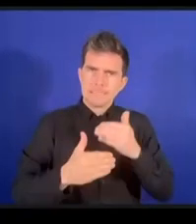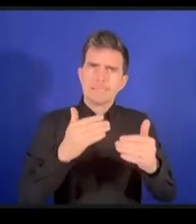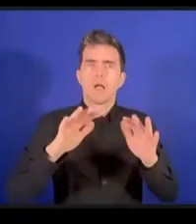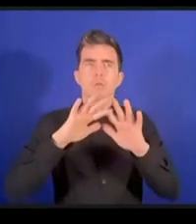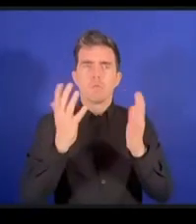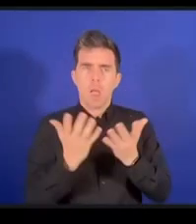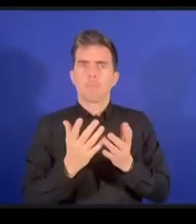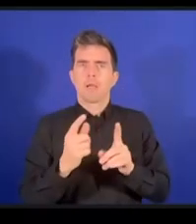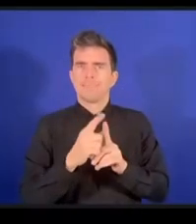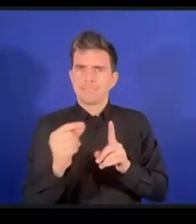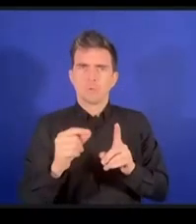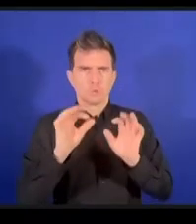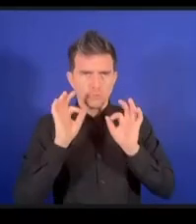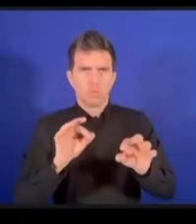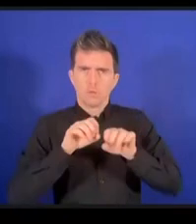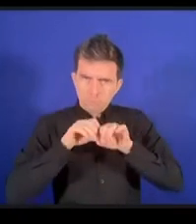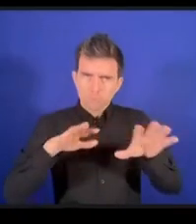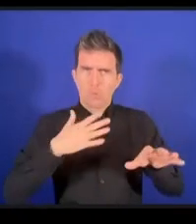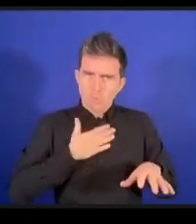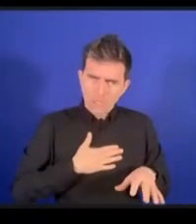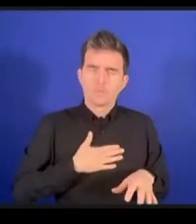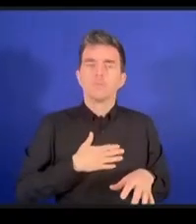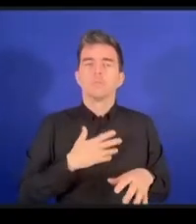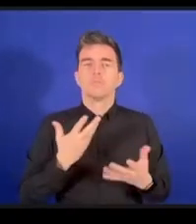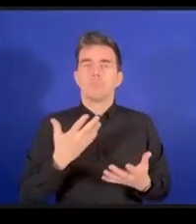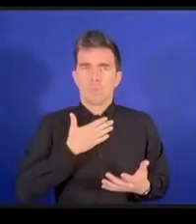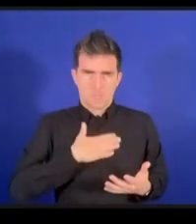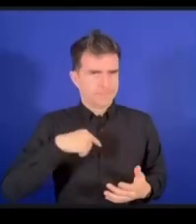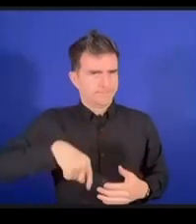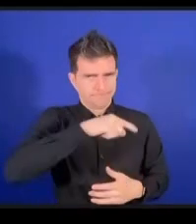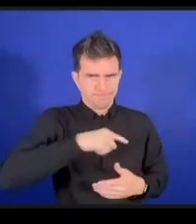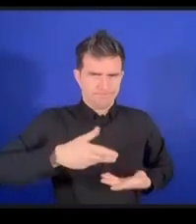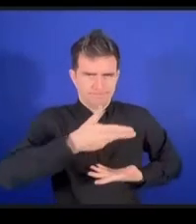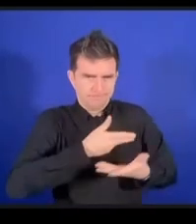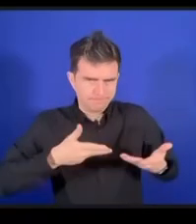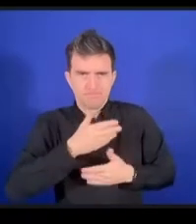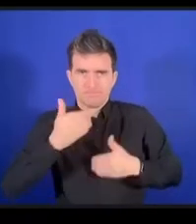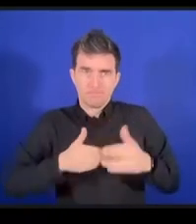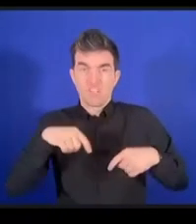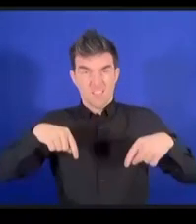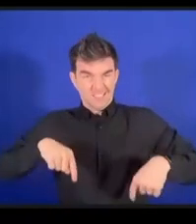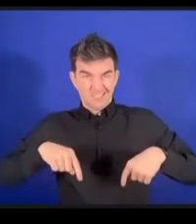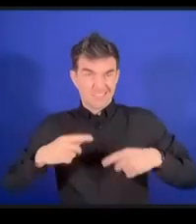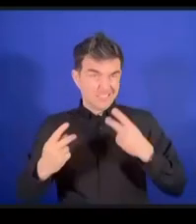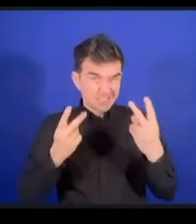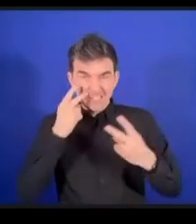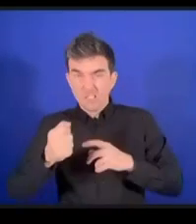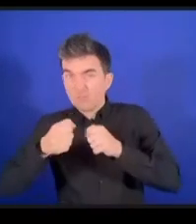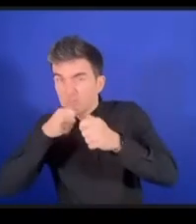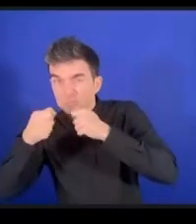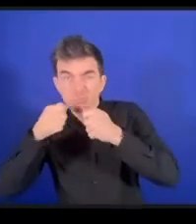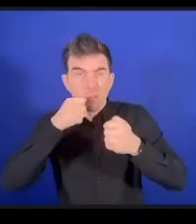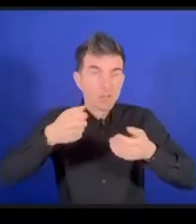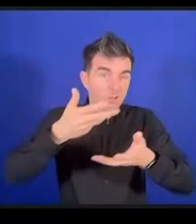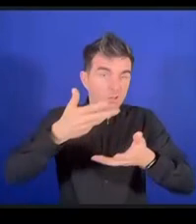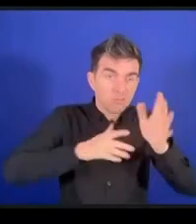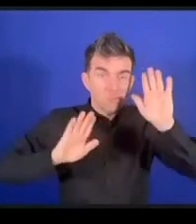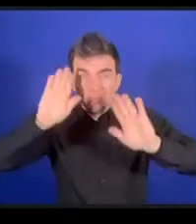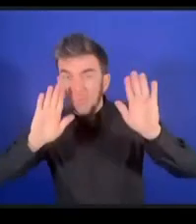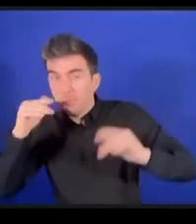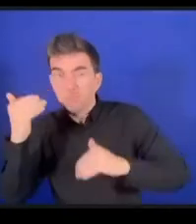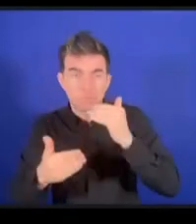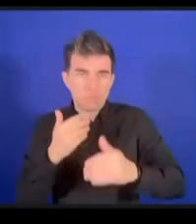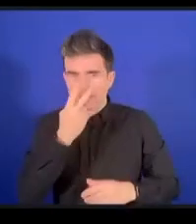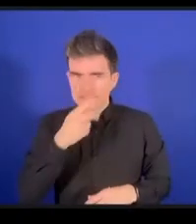いますがダイナミックコーディションのこのセッションボトムアップのアプローチはそれを可能にすると思います